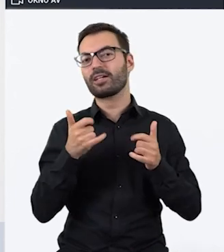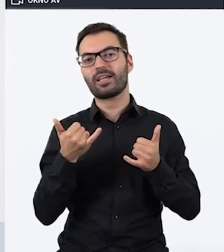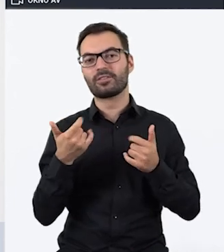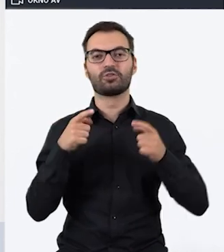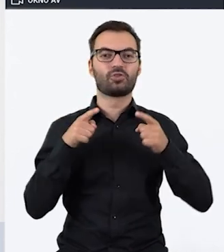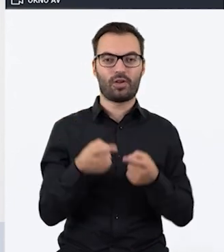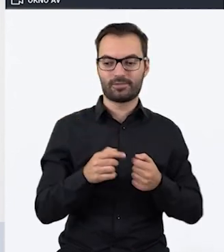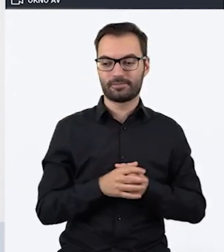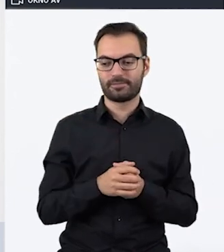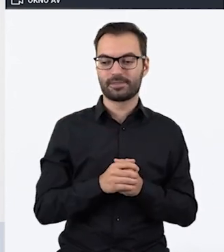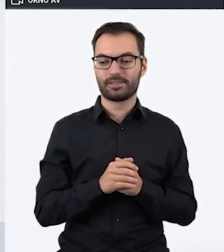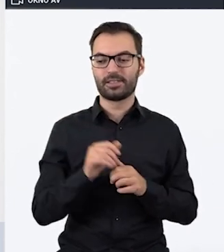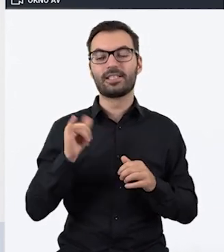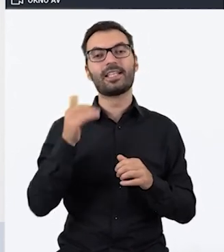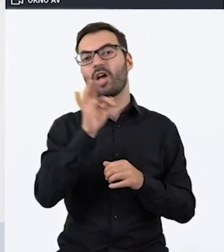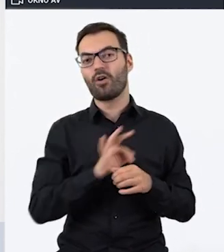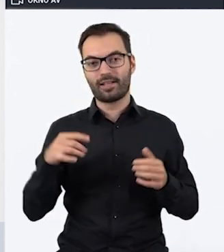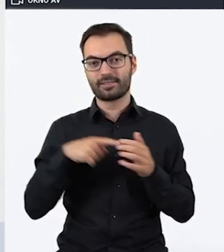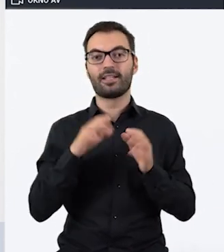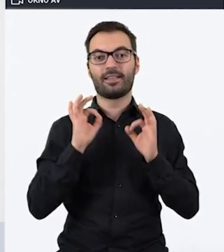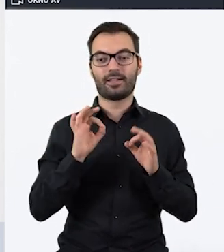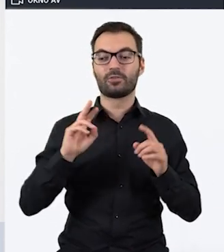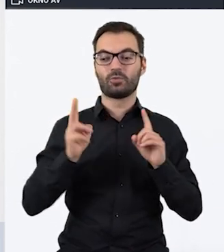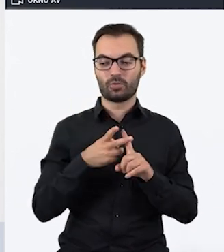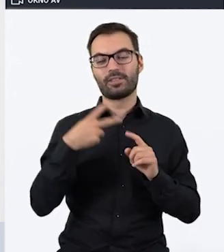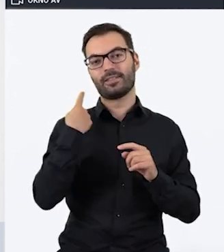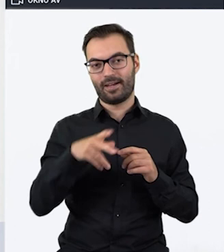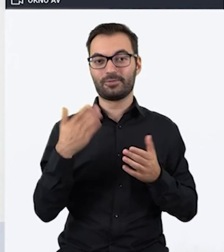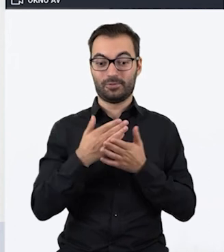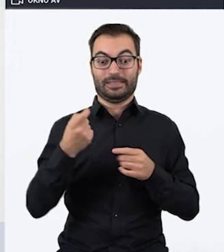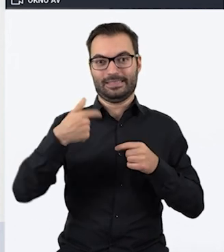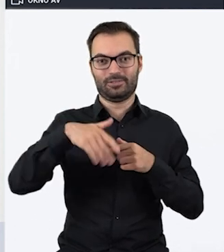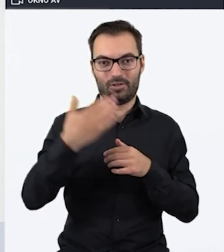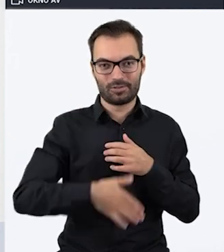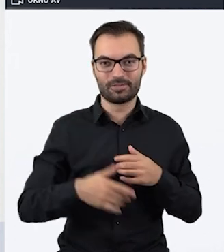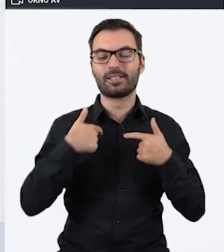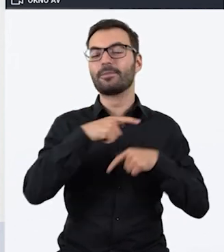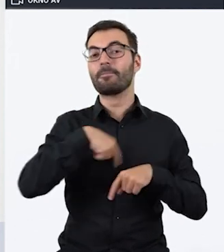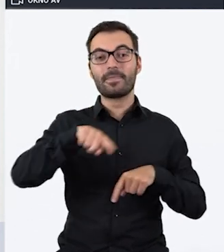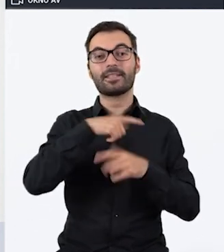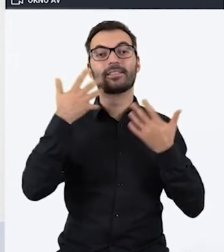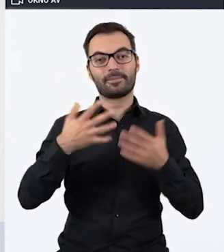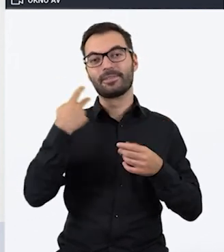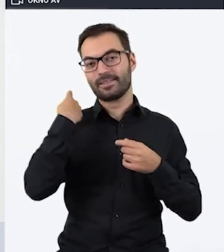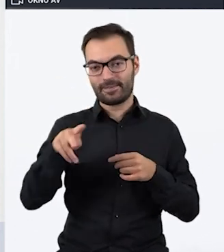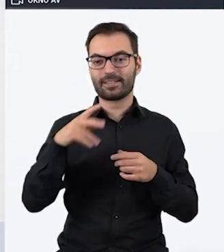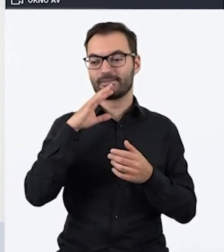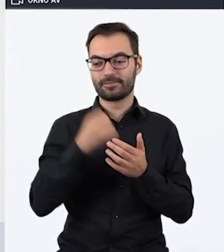zorganizować i z jakiej okazji. I teraz po raz drugi ponownie zbliżając się już do końca, chcielibyśmy ponownie użyć